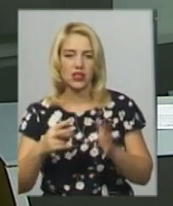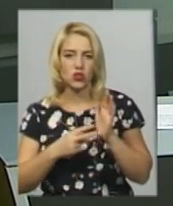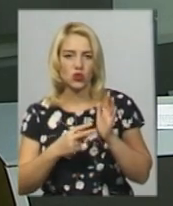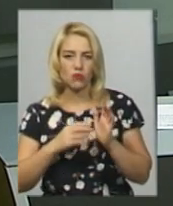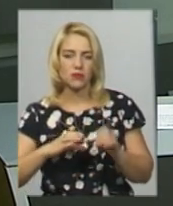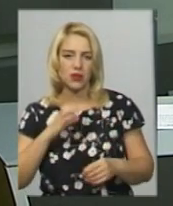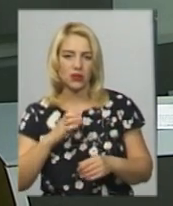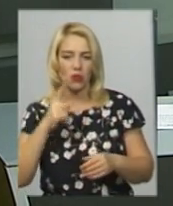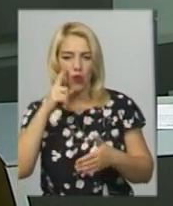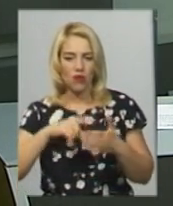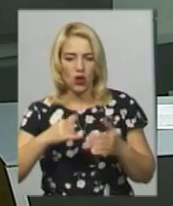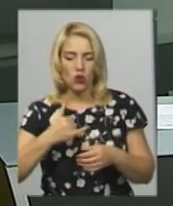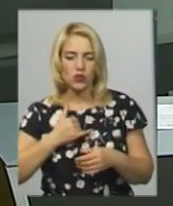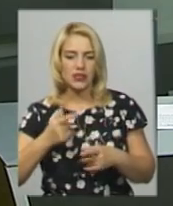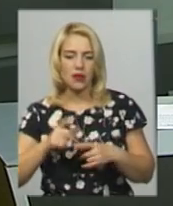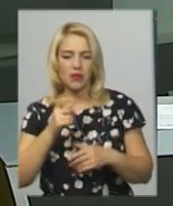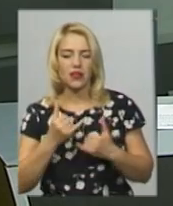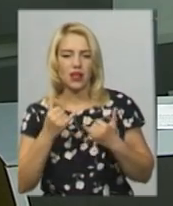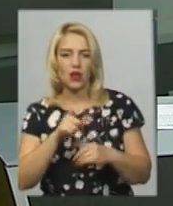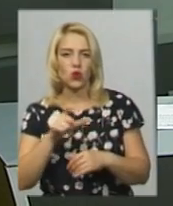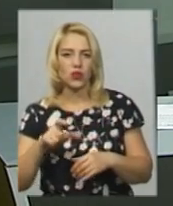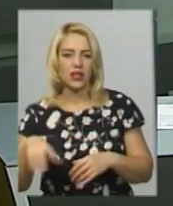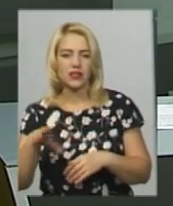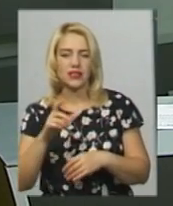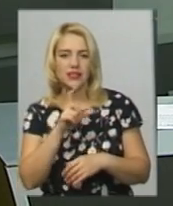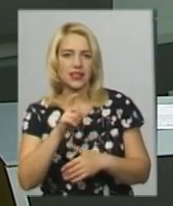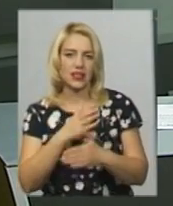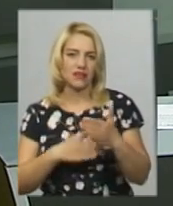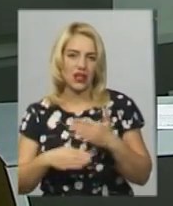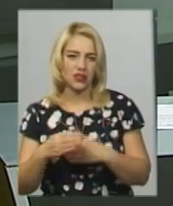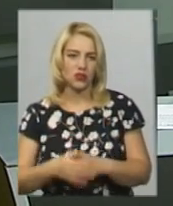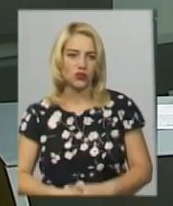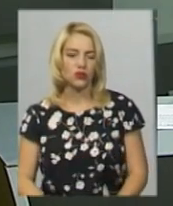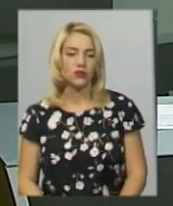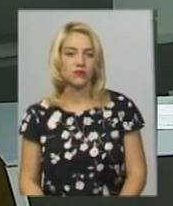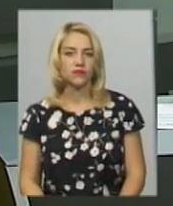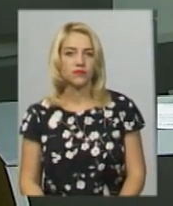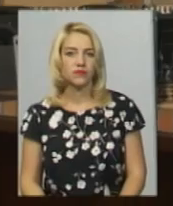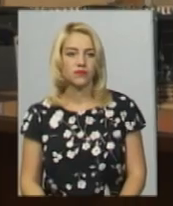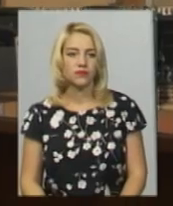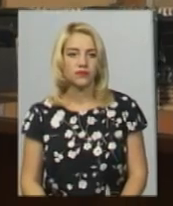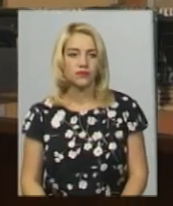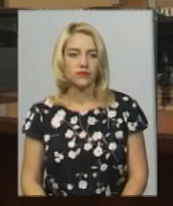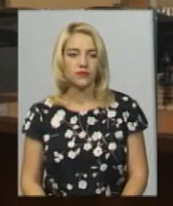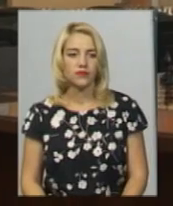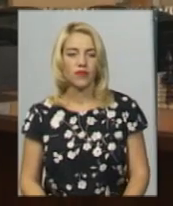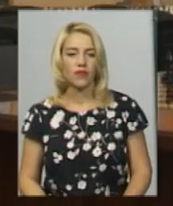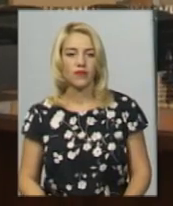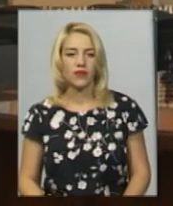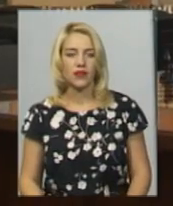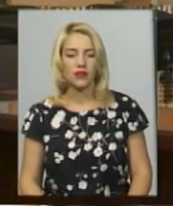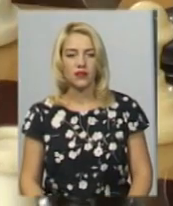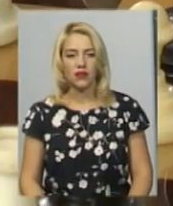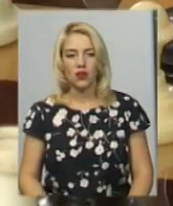«Повір у себе» серед людей з інвалідністю всіх інклюзій. Більше у сюжеті Андрія Гуменого. У щоріжчому